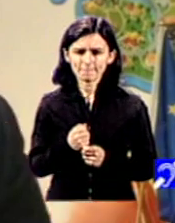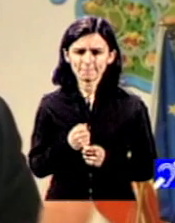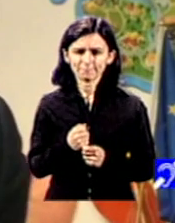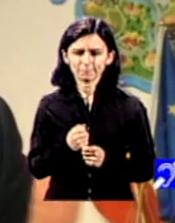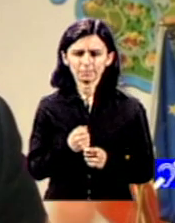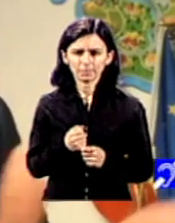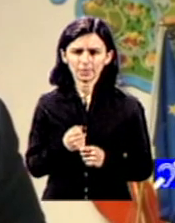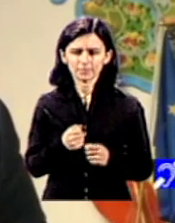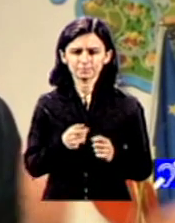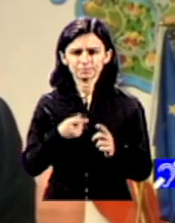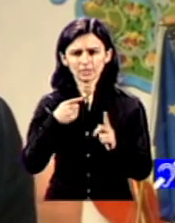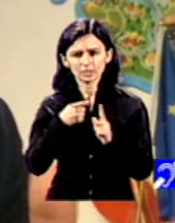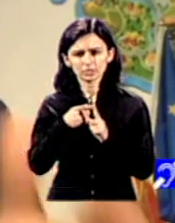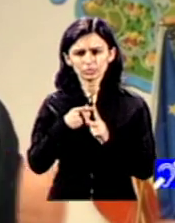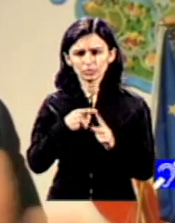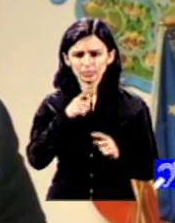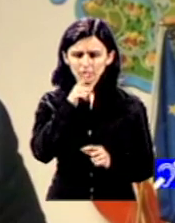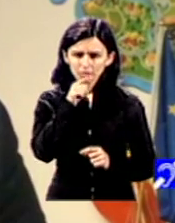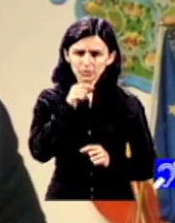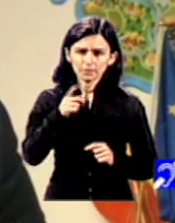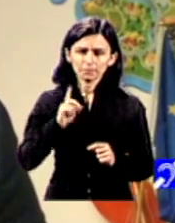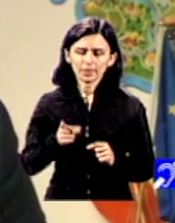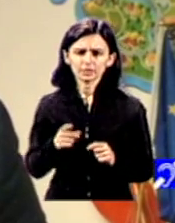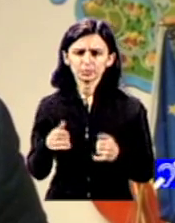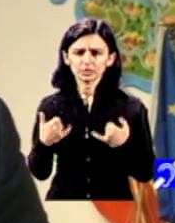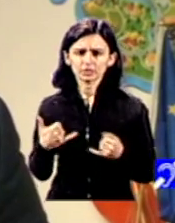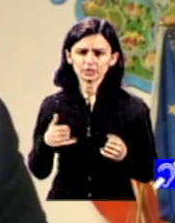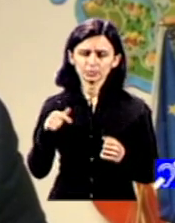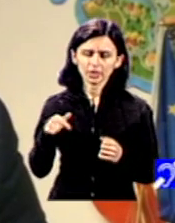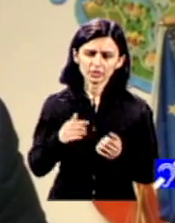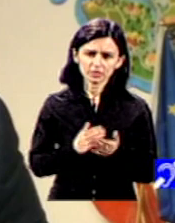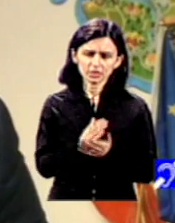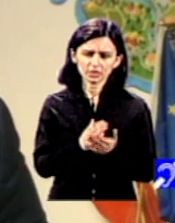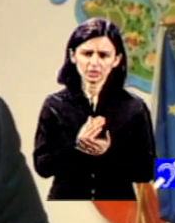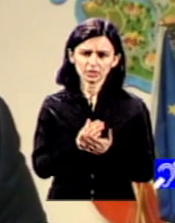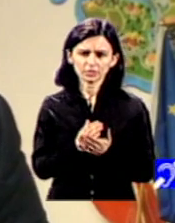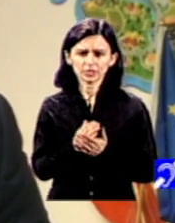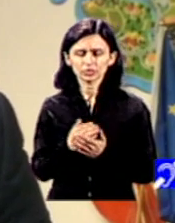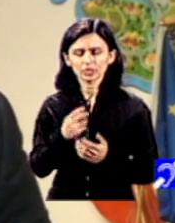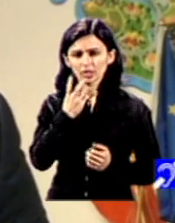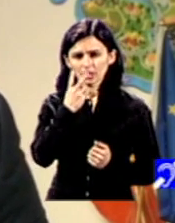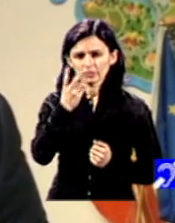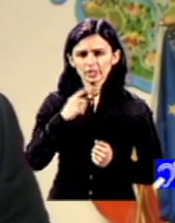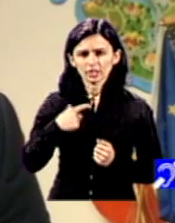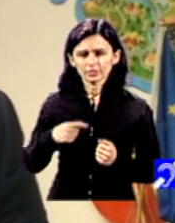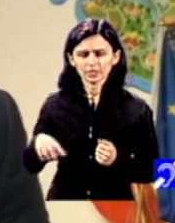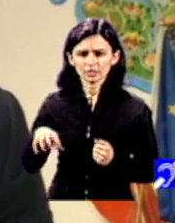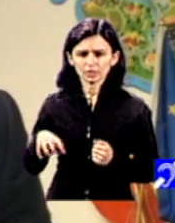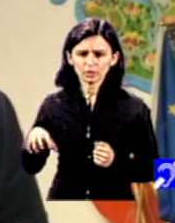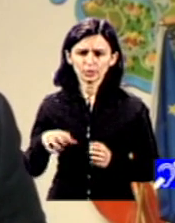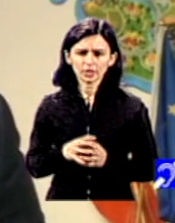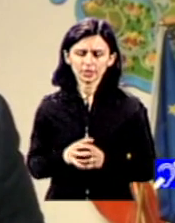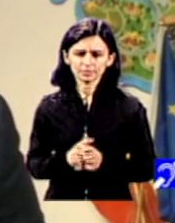legat de unde ar trebui să se întâmple aceste servicii îl văd mai degrabă în local pentru că apropo de principiul de